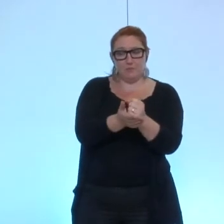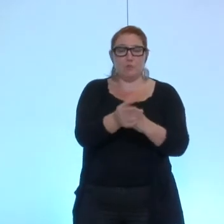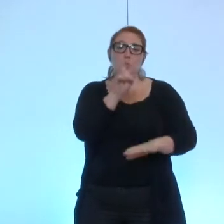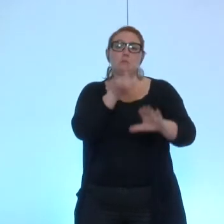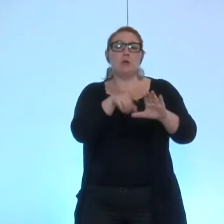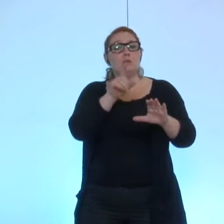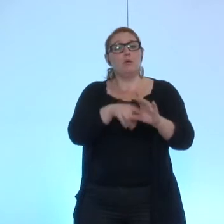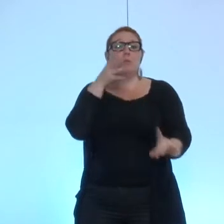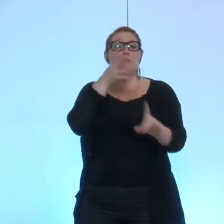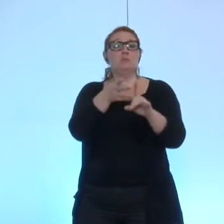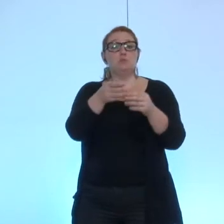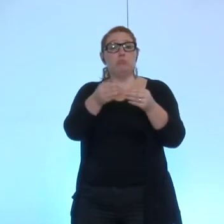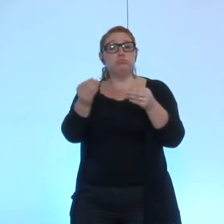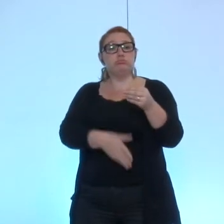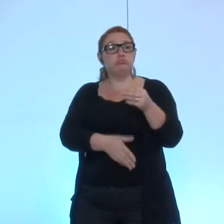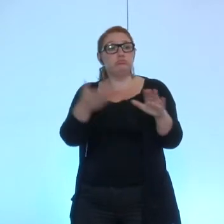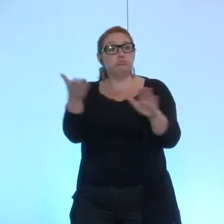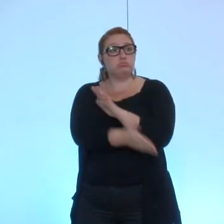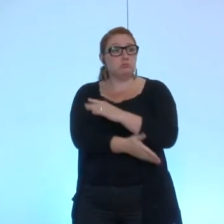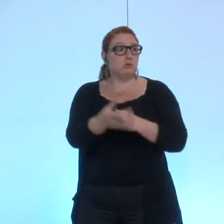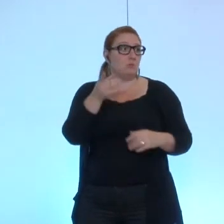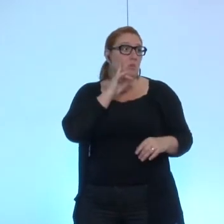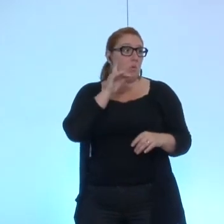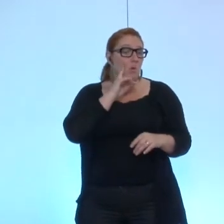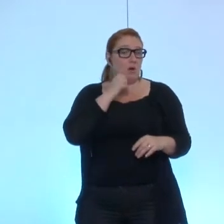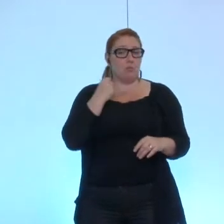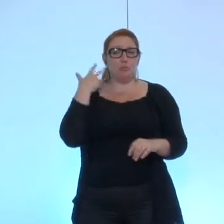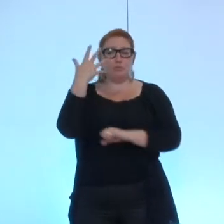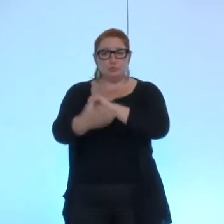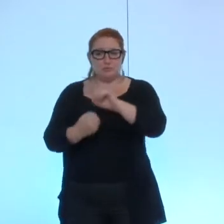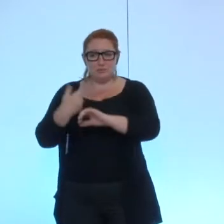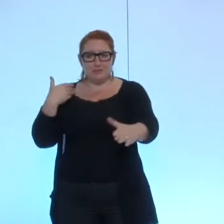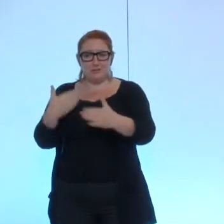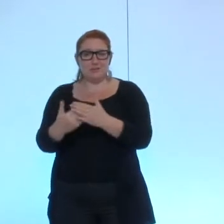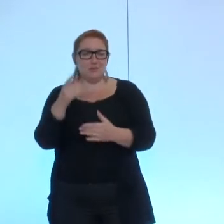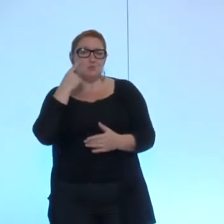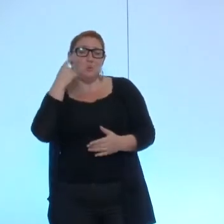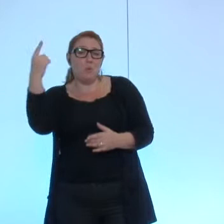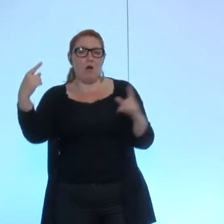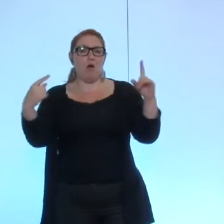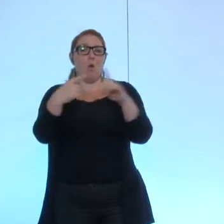mission puisque pendant plusieurs années je crois je que les comptes n'ont pas été